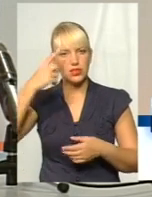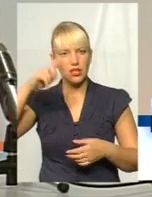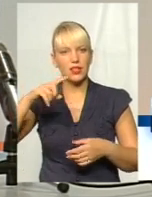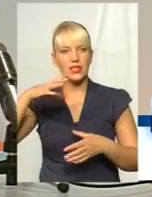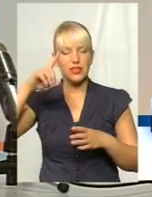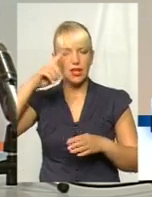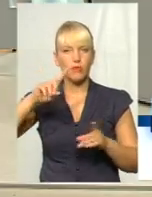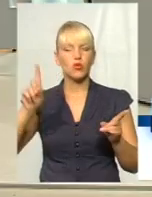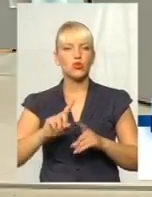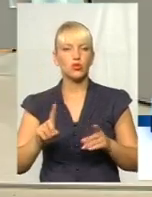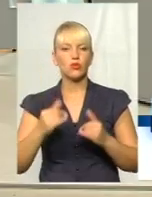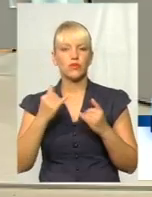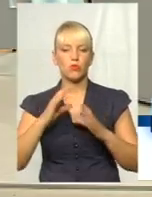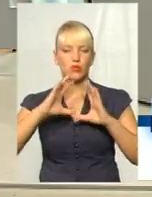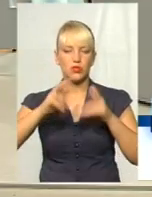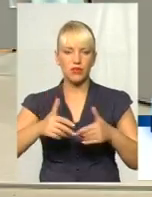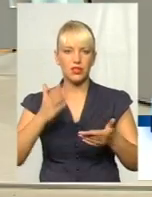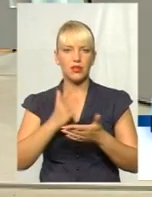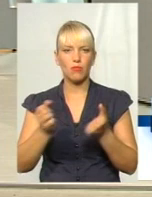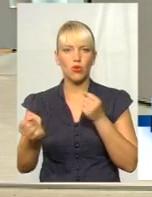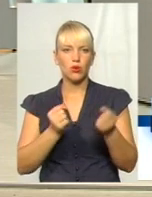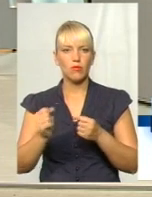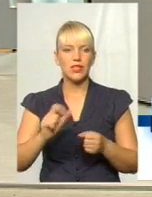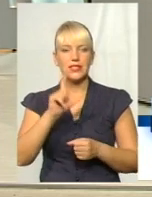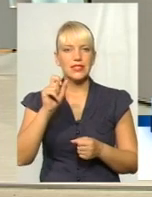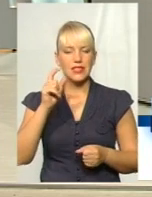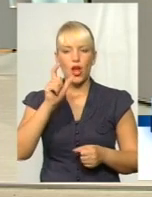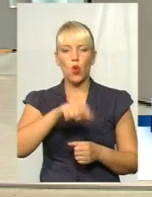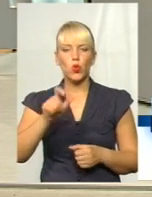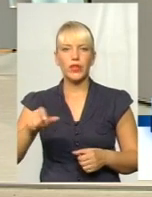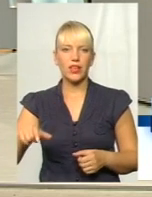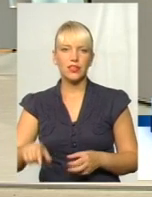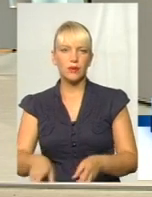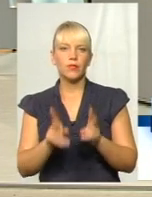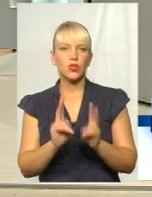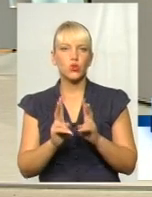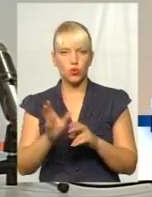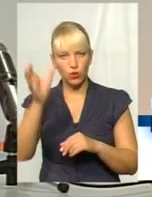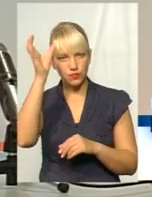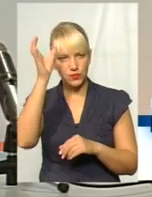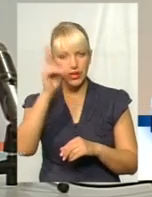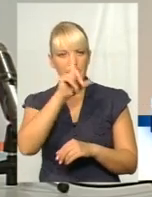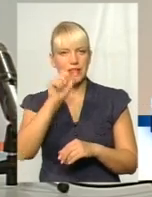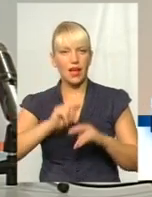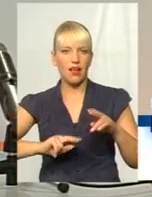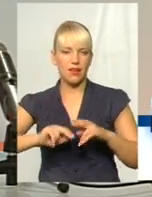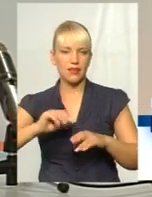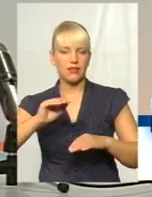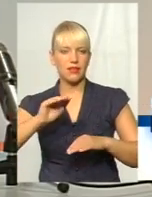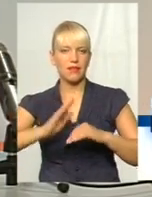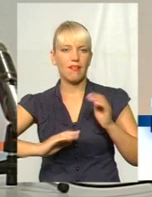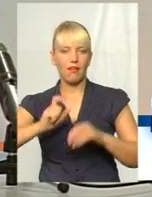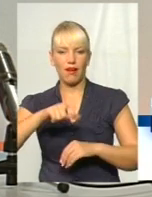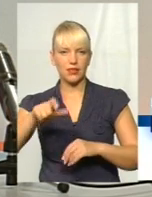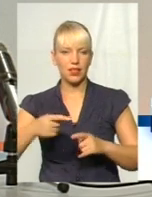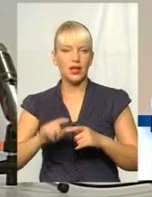йде боротьба за що? За інтелектуаль, за людей, за кадри. І ми сьогодні не